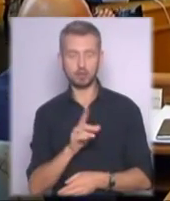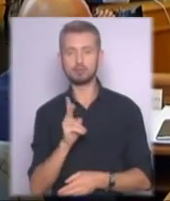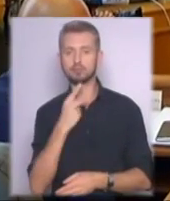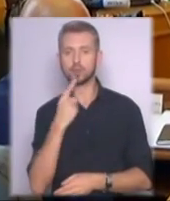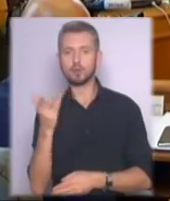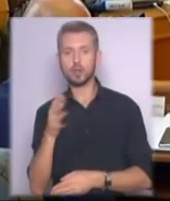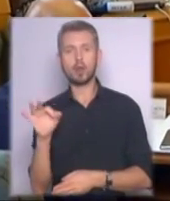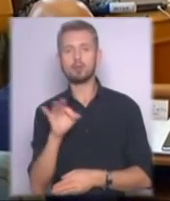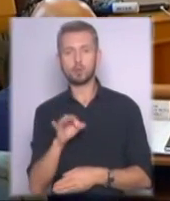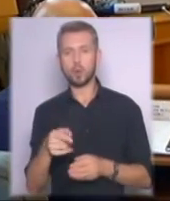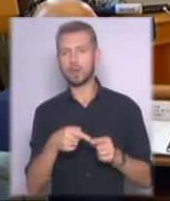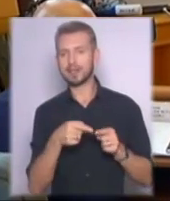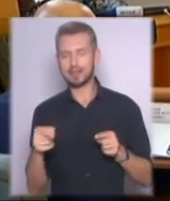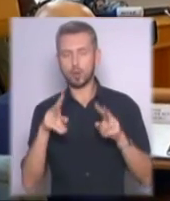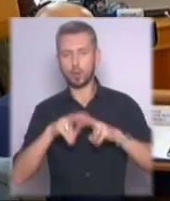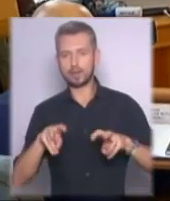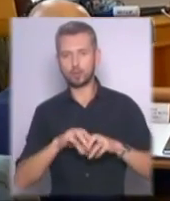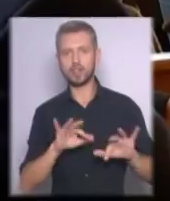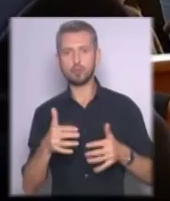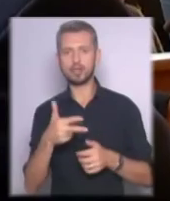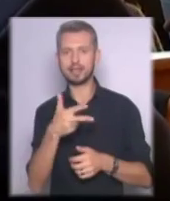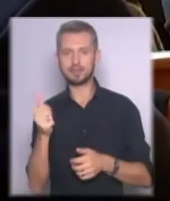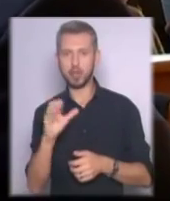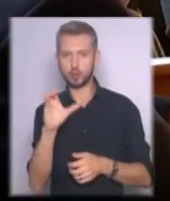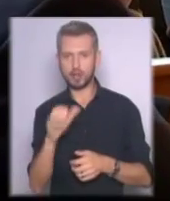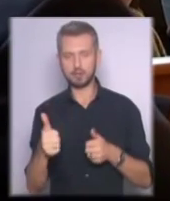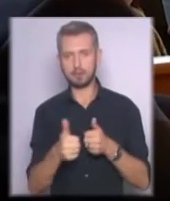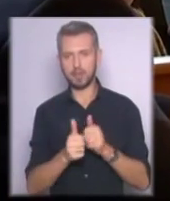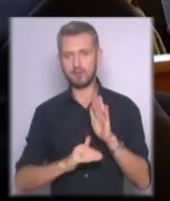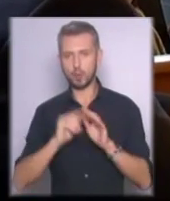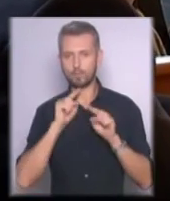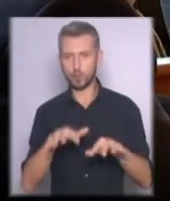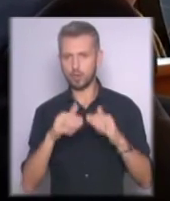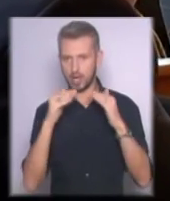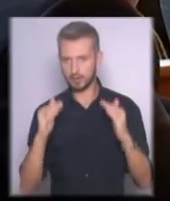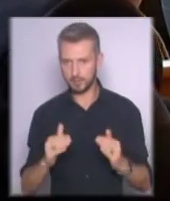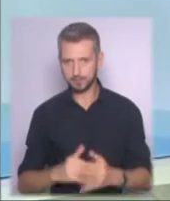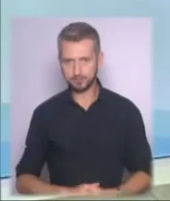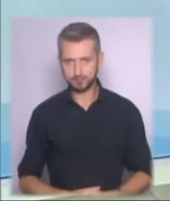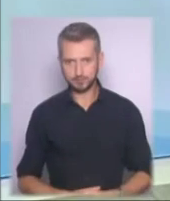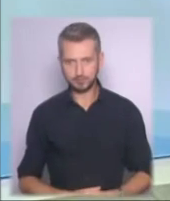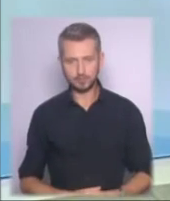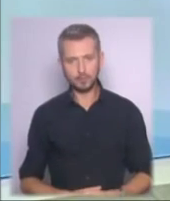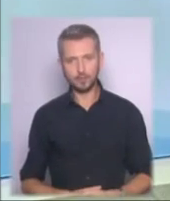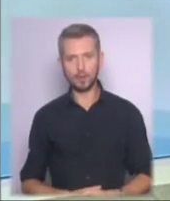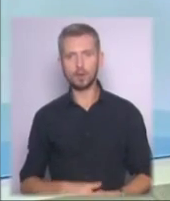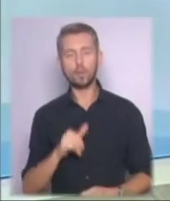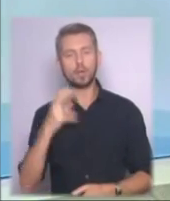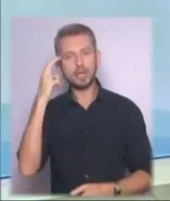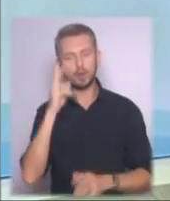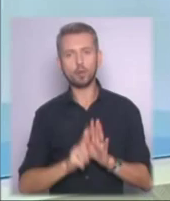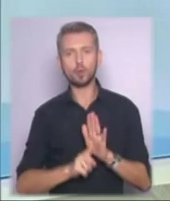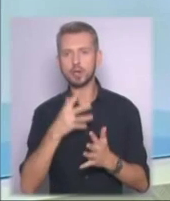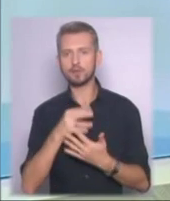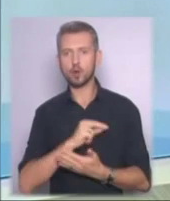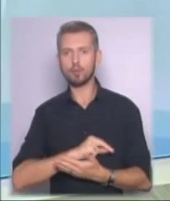розслідування подій 31 серпня біля Верховної Ради. Світлана Жайронук, Андрій Ніконов, Телеканал Київ. У столиці розпочав